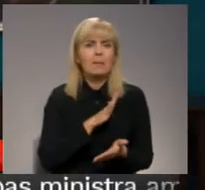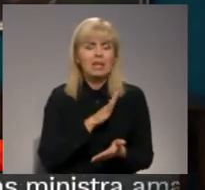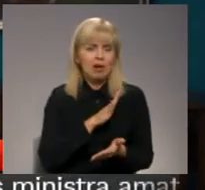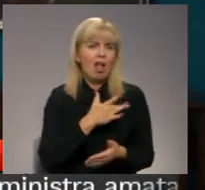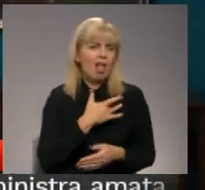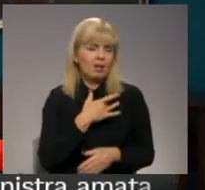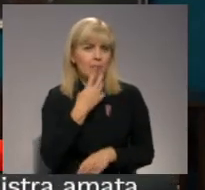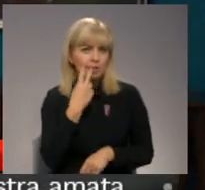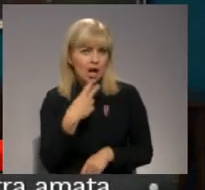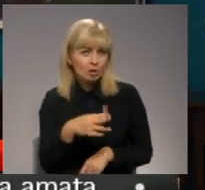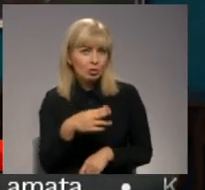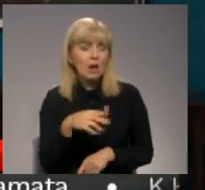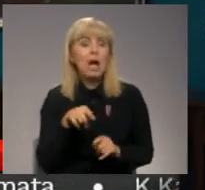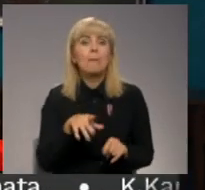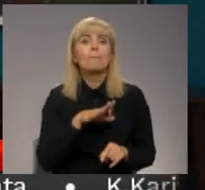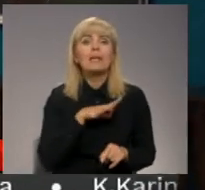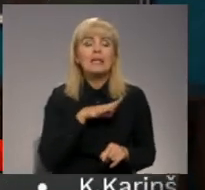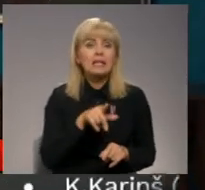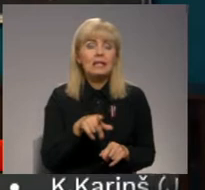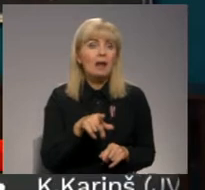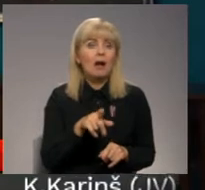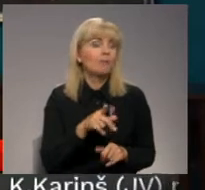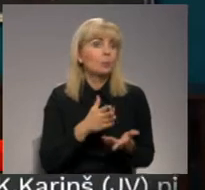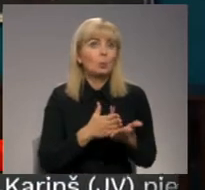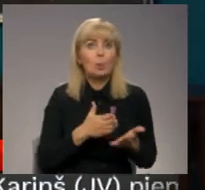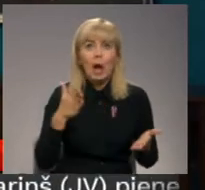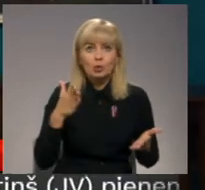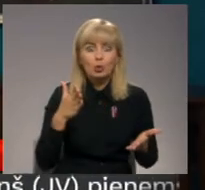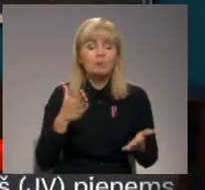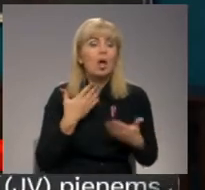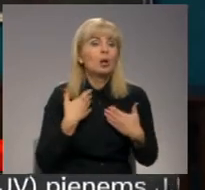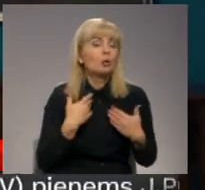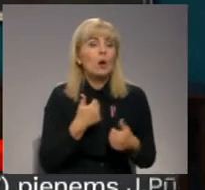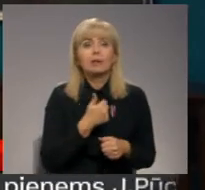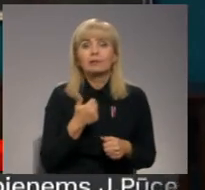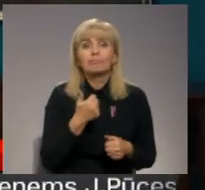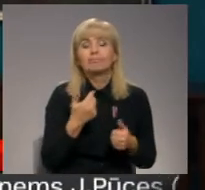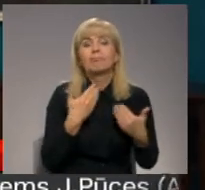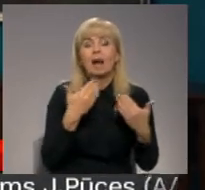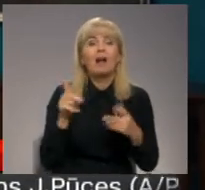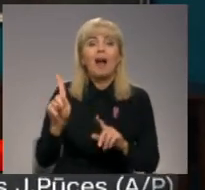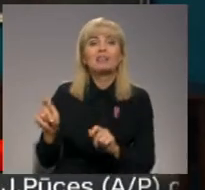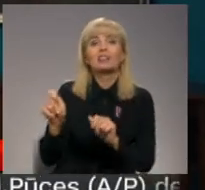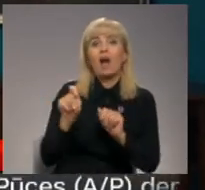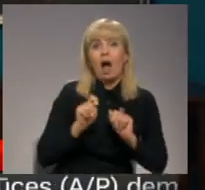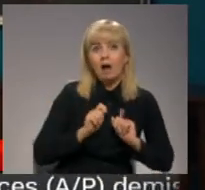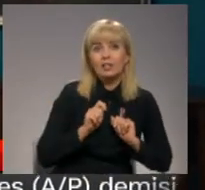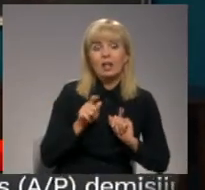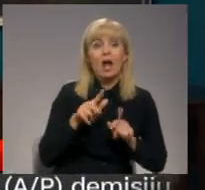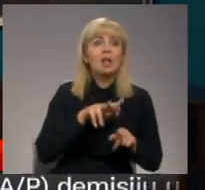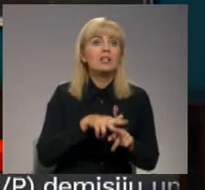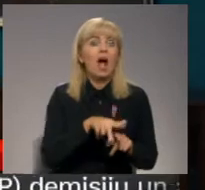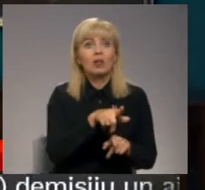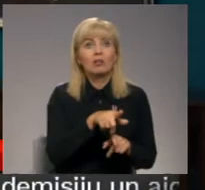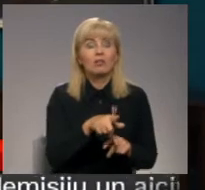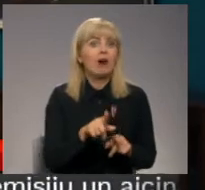laikam, redzējis. Taču tā bija absolūta sensācija un mēs esam ārkārtīgi pateicīgi dāvinātājiem. Tas ir jālgavai,